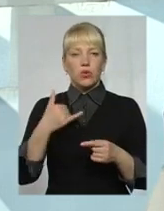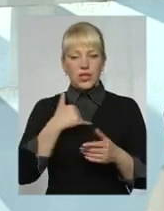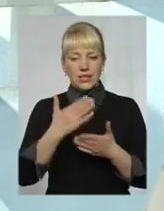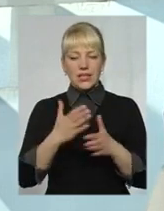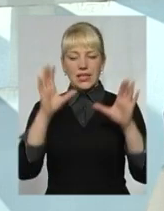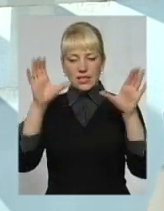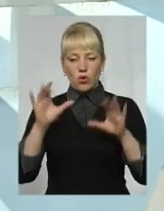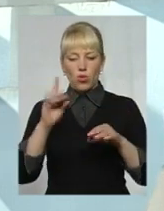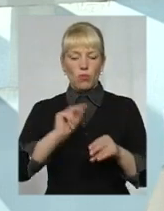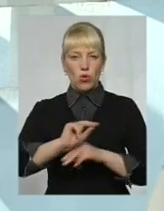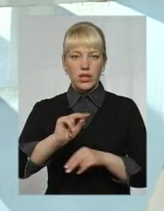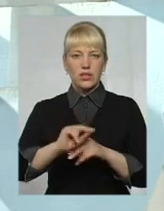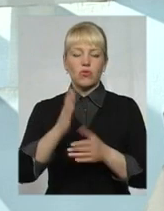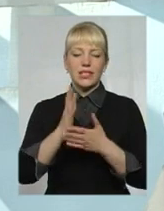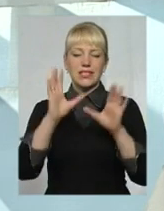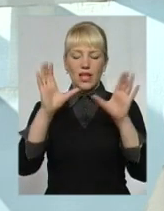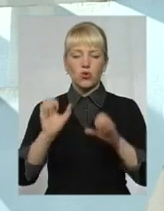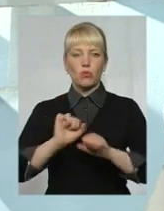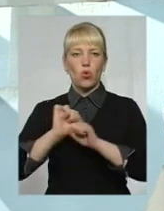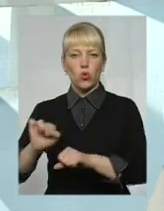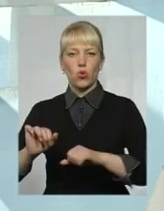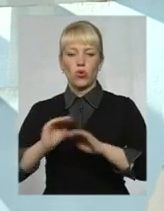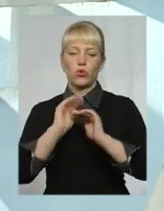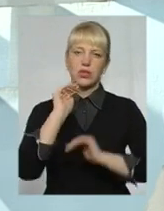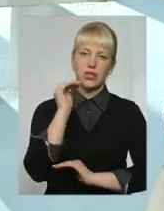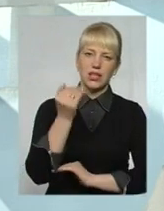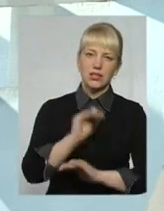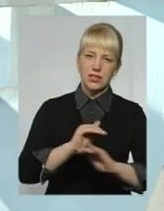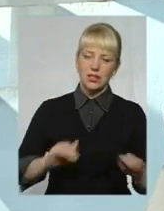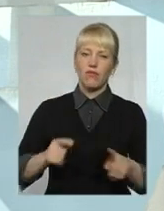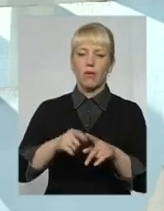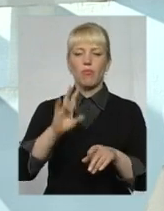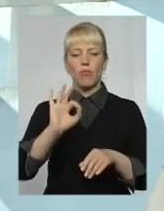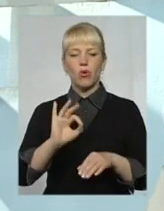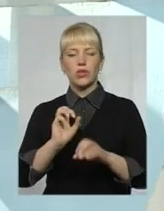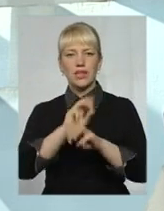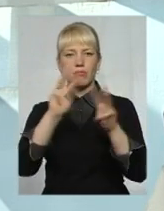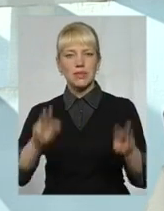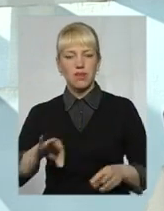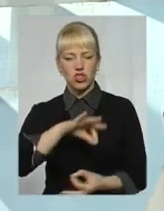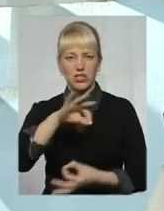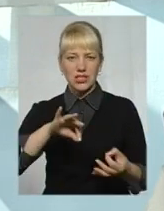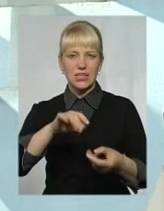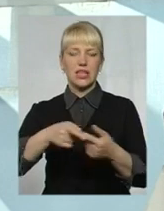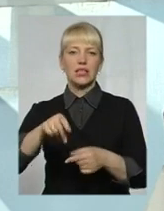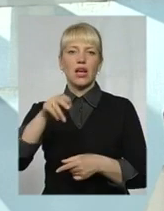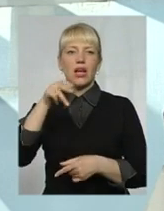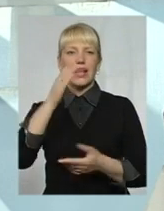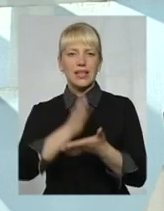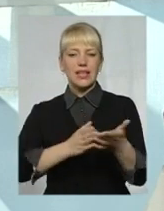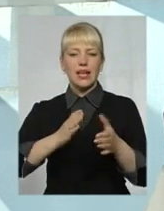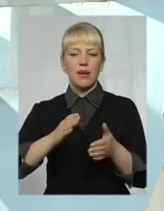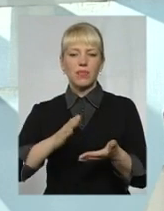нас є ряд. Є закон про охорону дитинства, є закон про організаційне правове забезпечення сиріт. Є